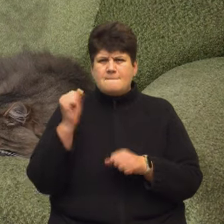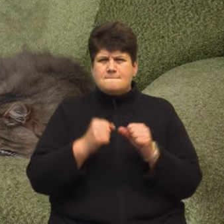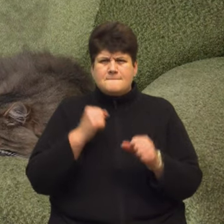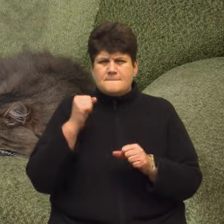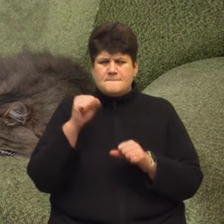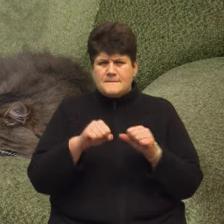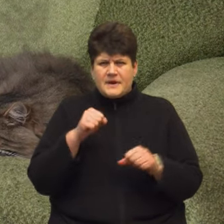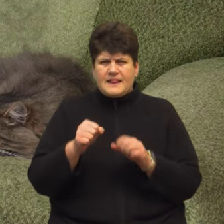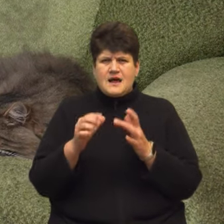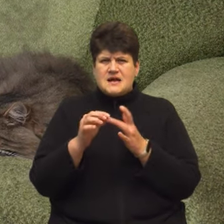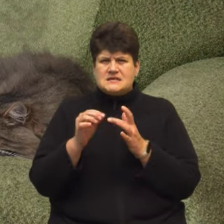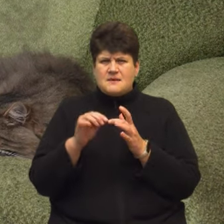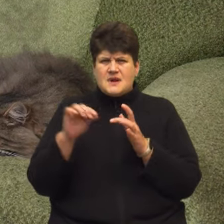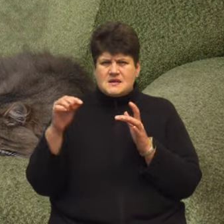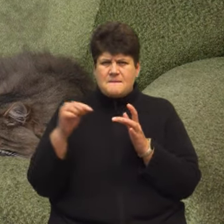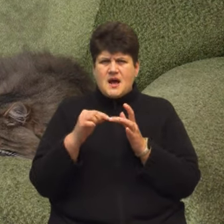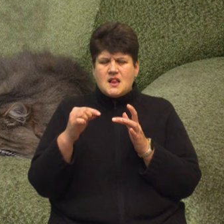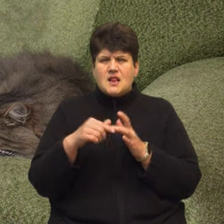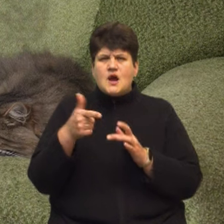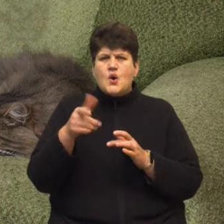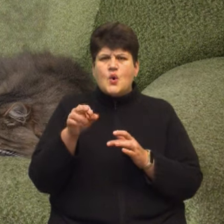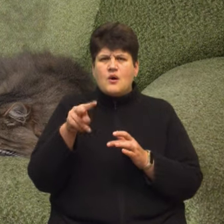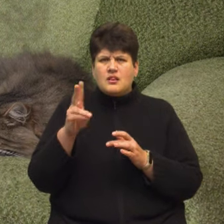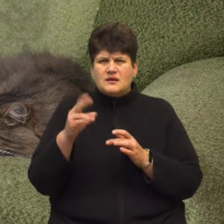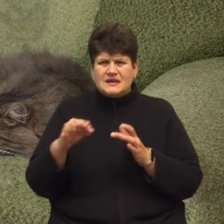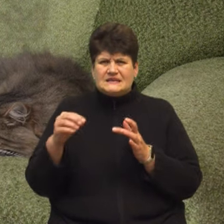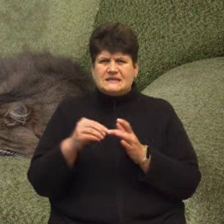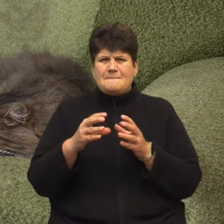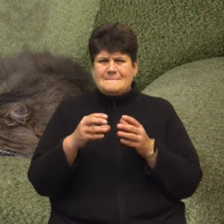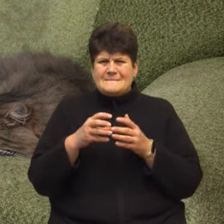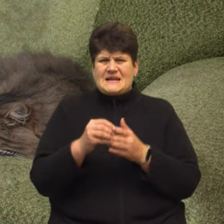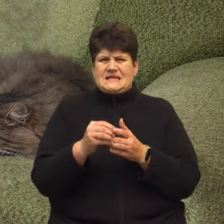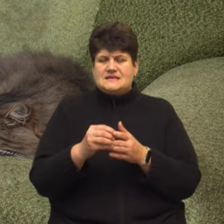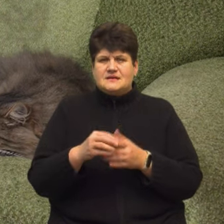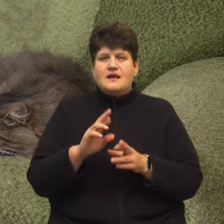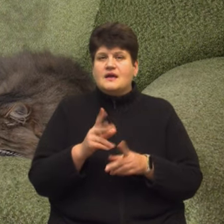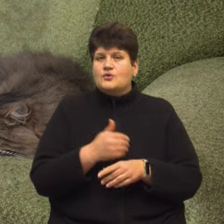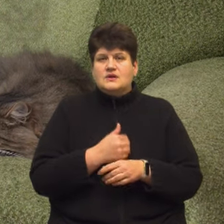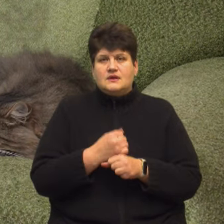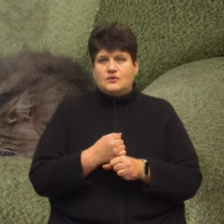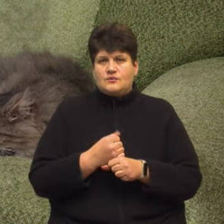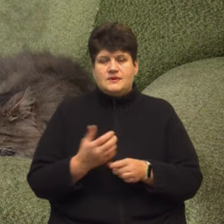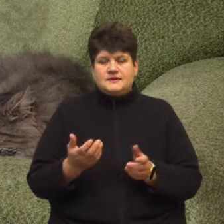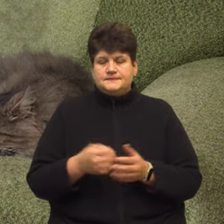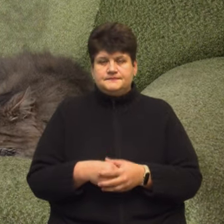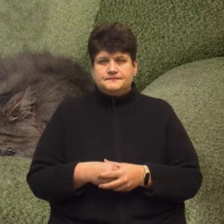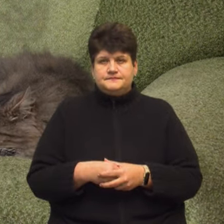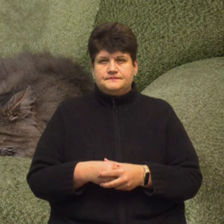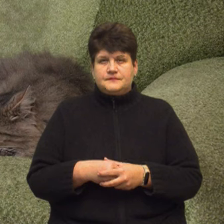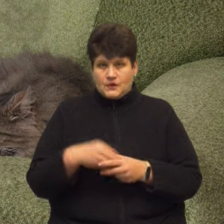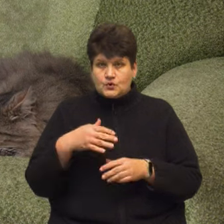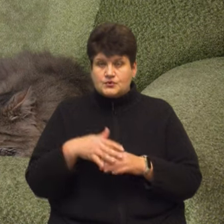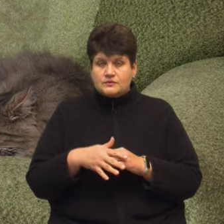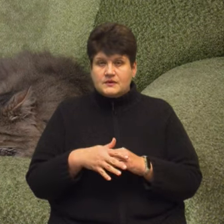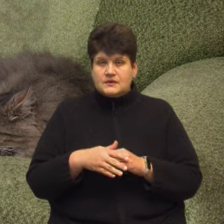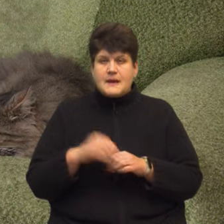в руку, так було, що притаскали, як тіли, так робили. Зумієте? І